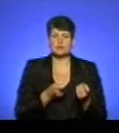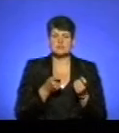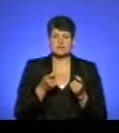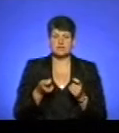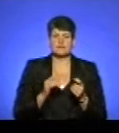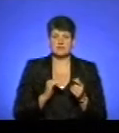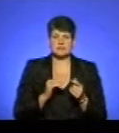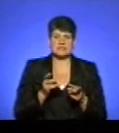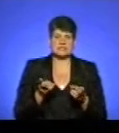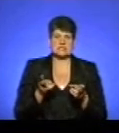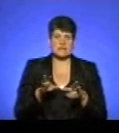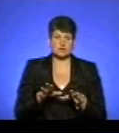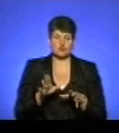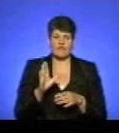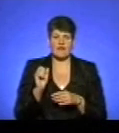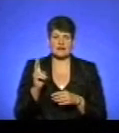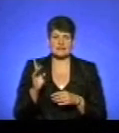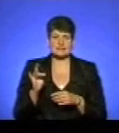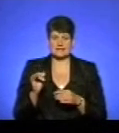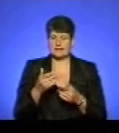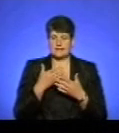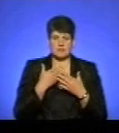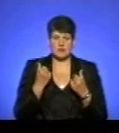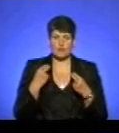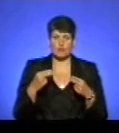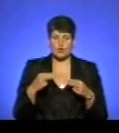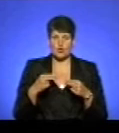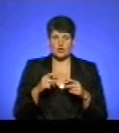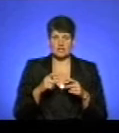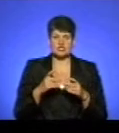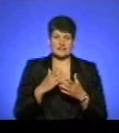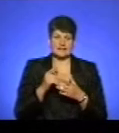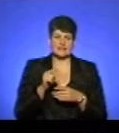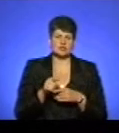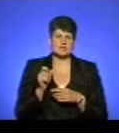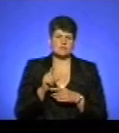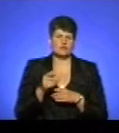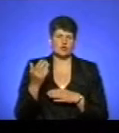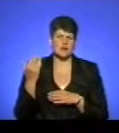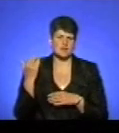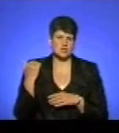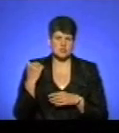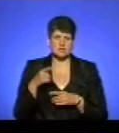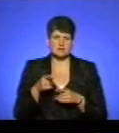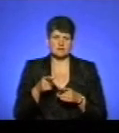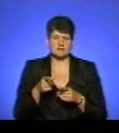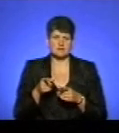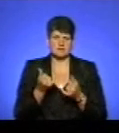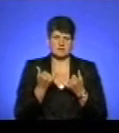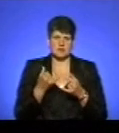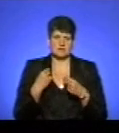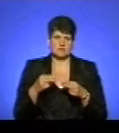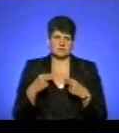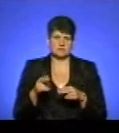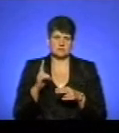залишку вакцини немає. В продажі є те, що було замовлено раніше і допродується на даний